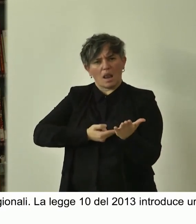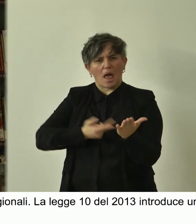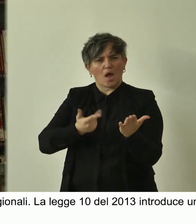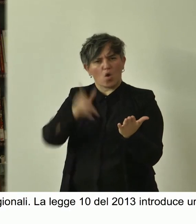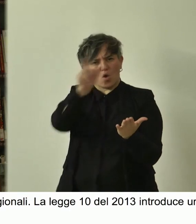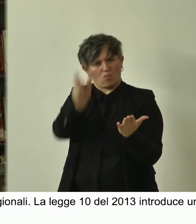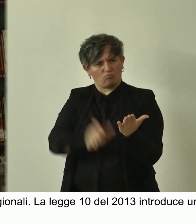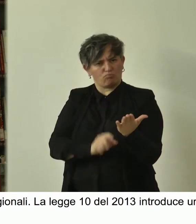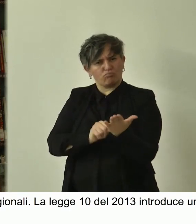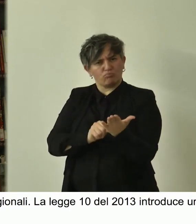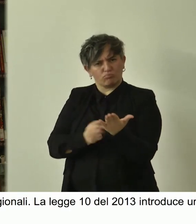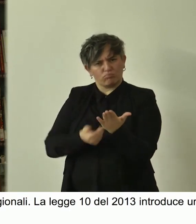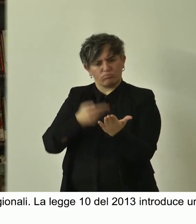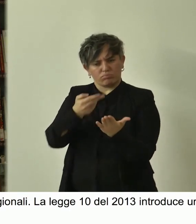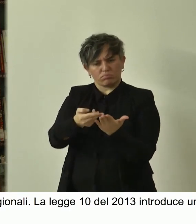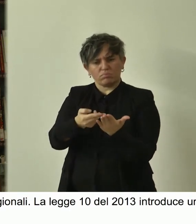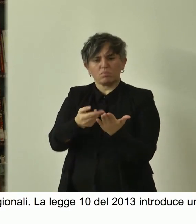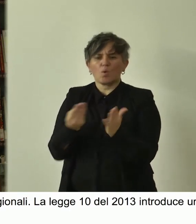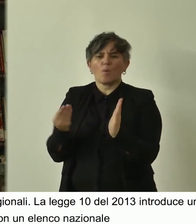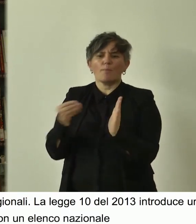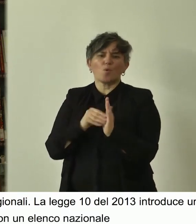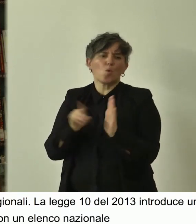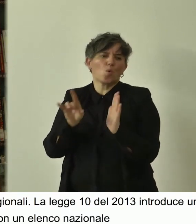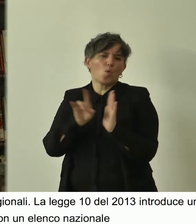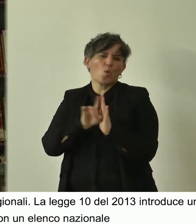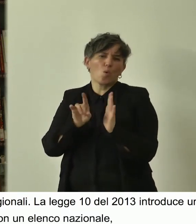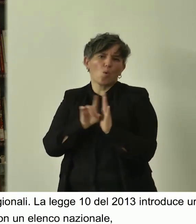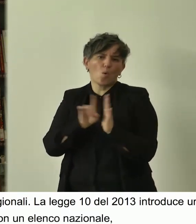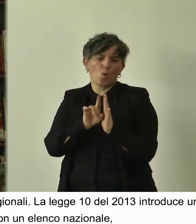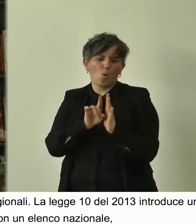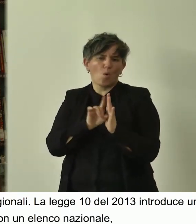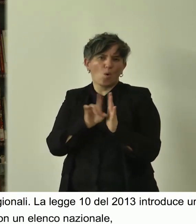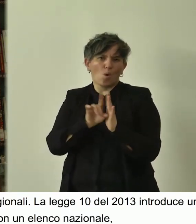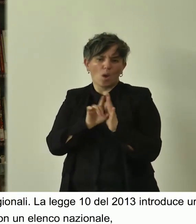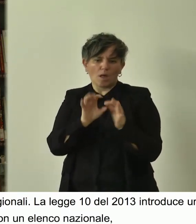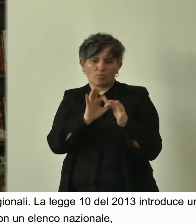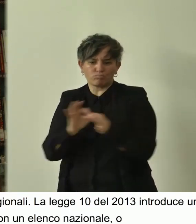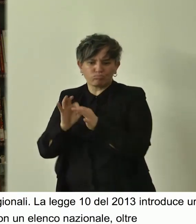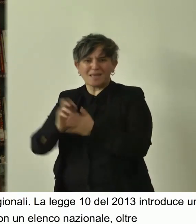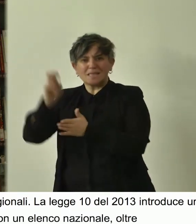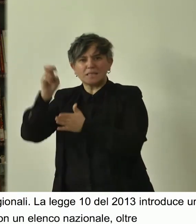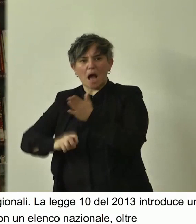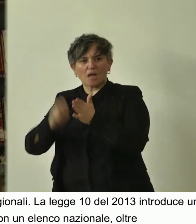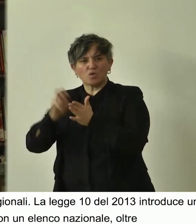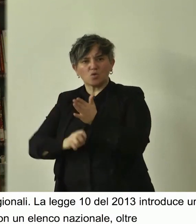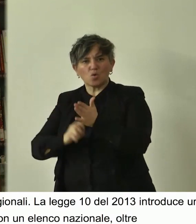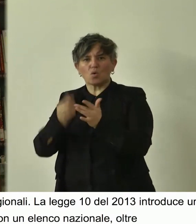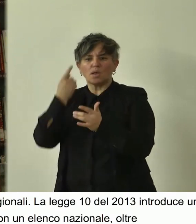delle norme relativamente alle sanzioni e alla tutela più specifica.